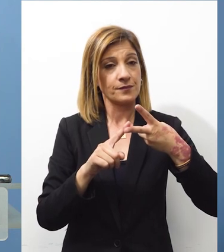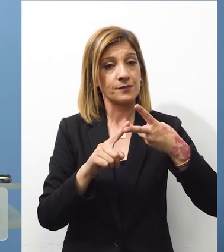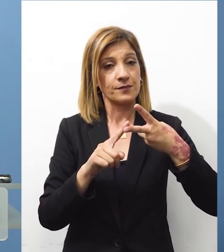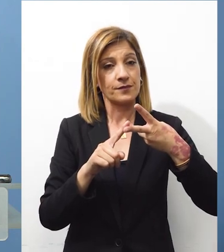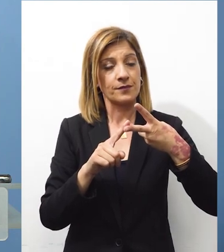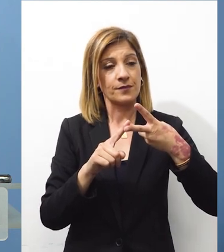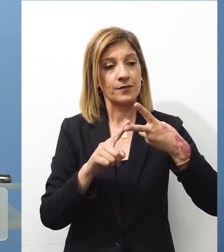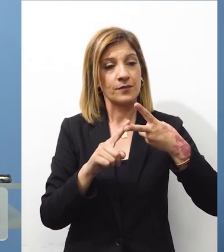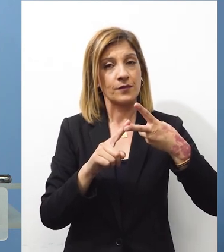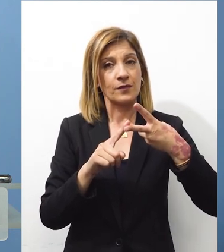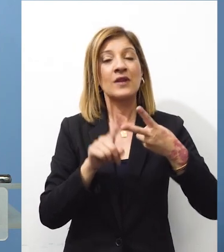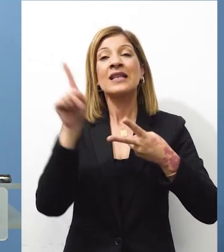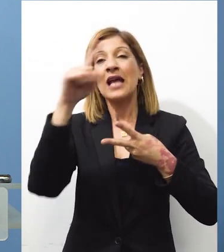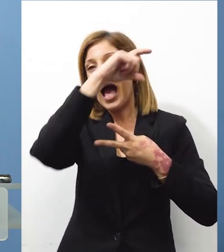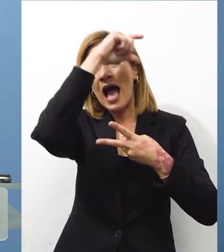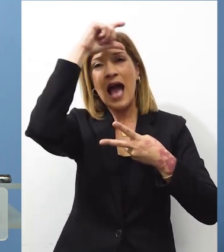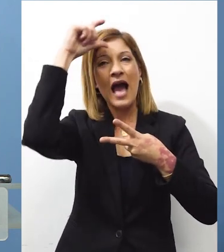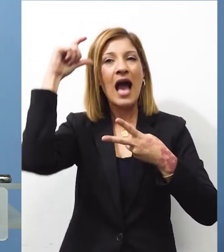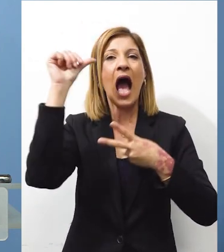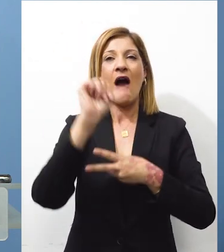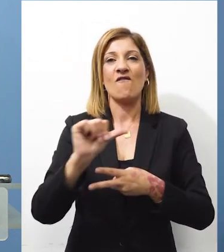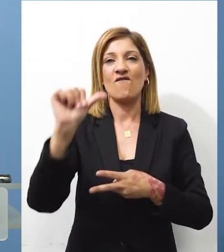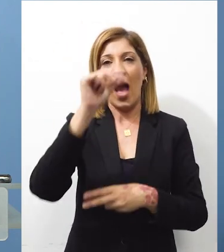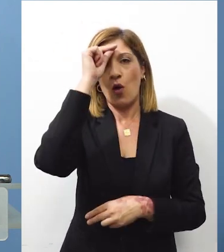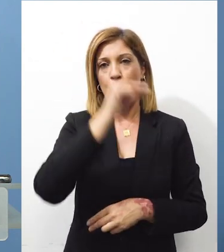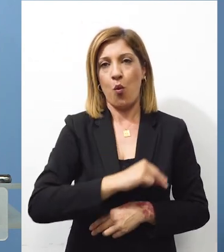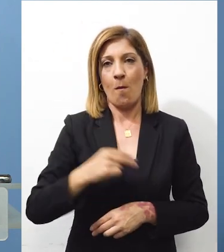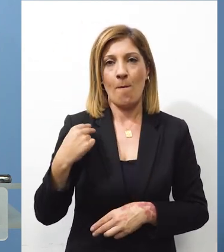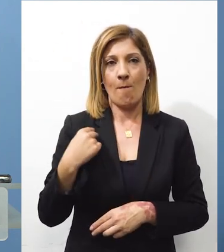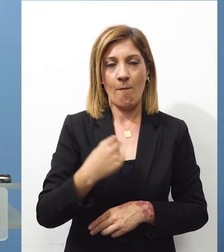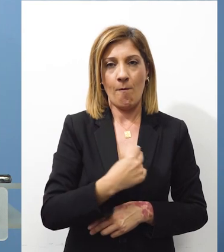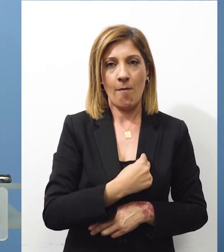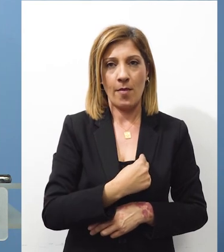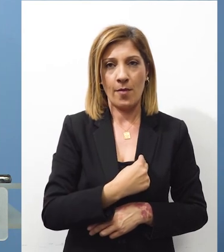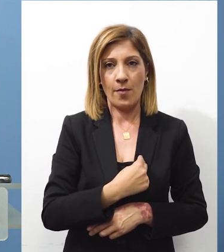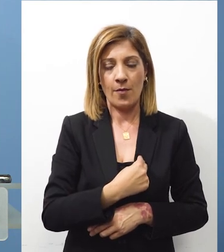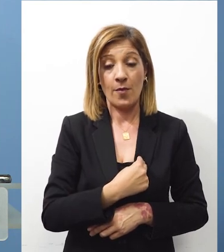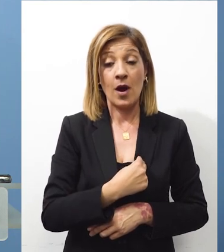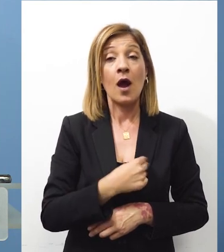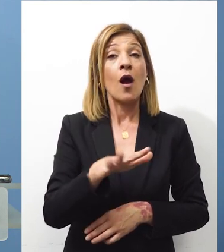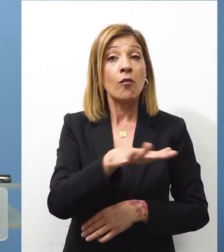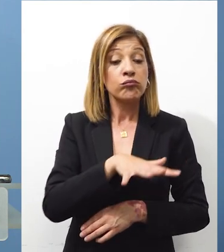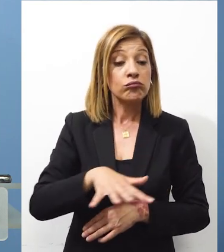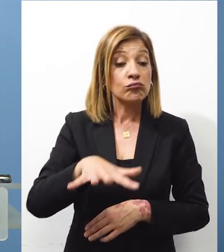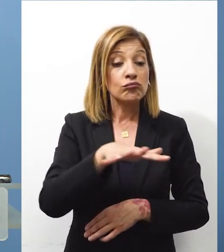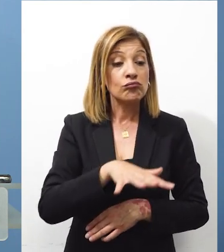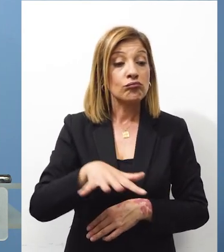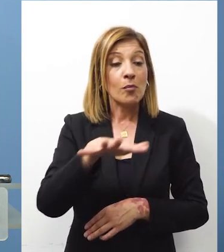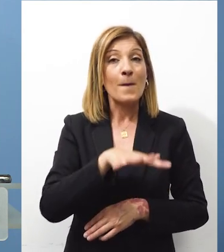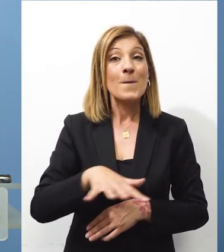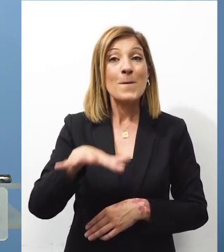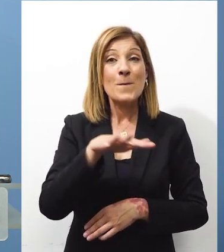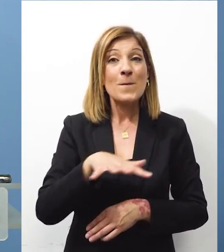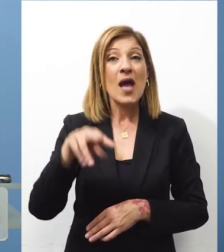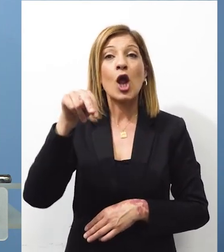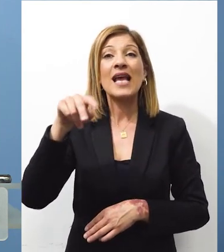Η Μονία Βακούμ βρίσκεται σε μέρος που είναι περιοχή